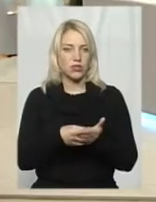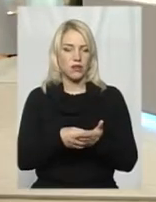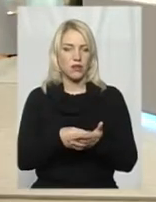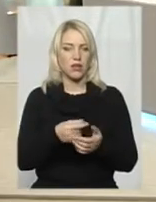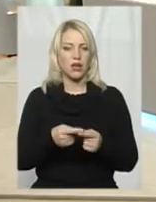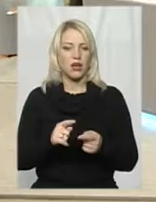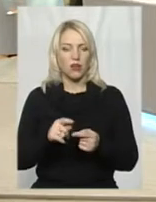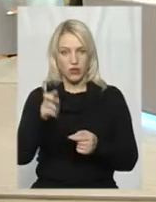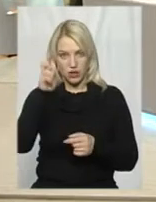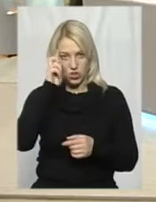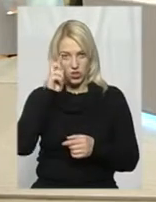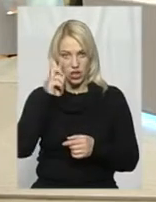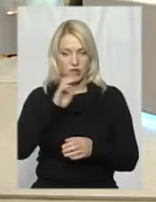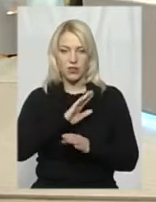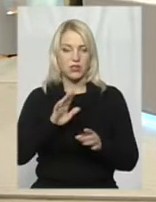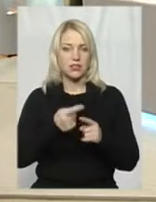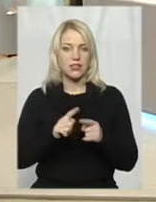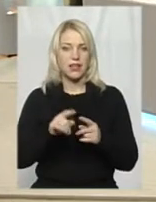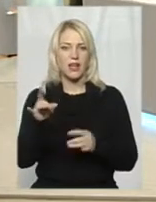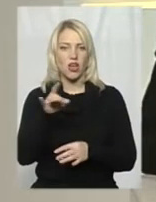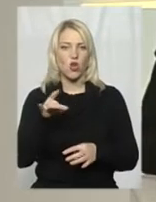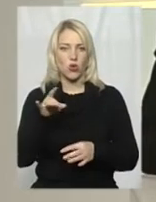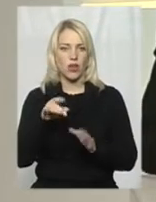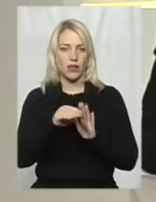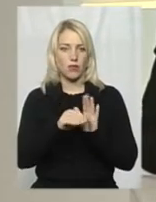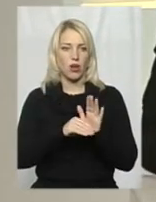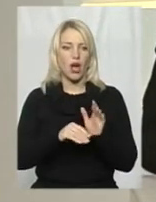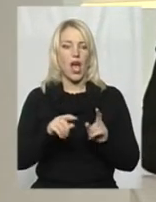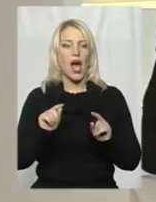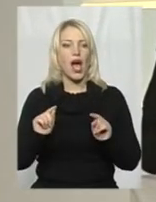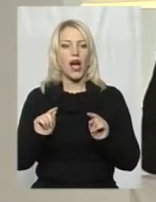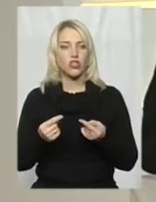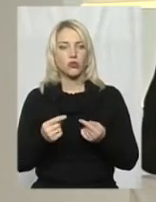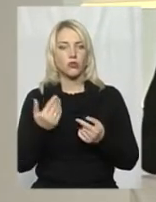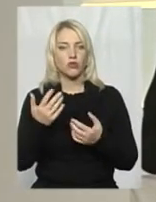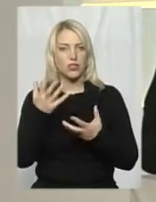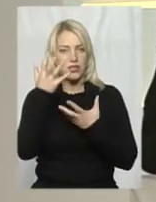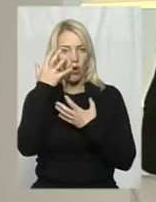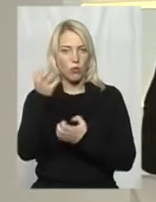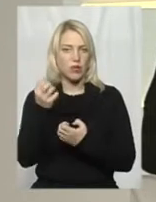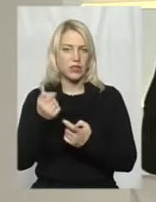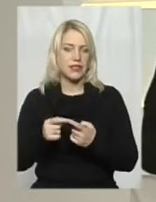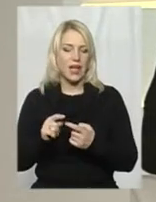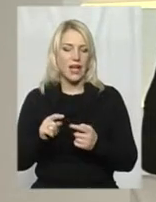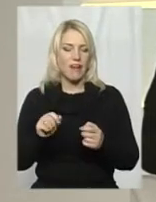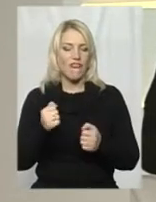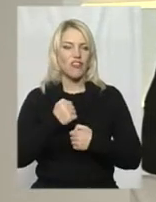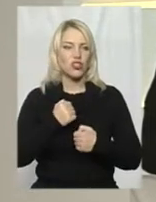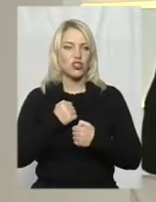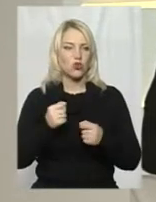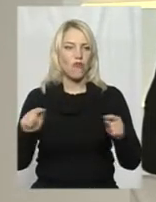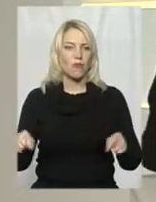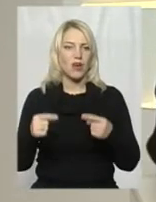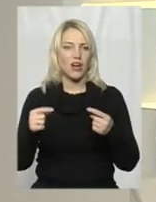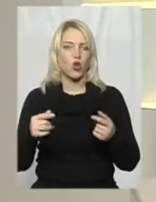регіональні програми. А, регіональні. Пане Михайле, а чому ви захопилися військовою реконструкцією, і скільки років ви